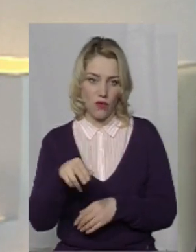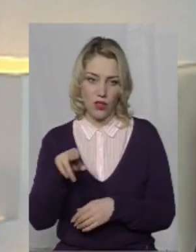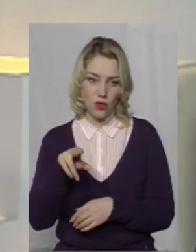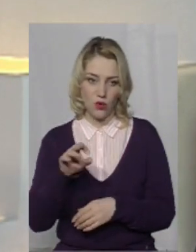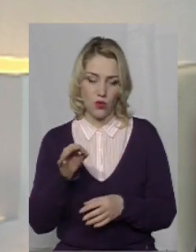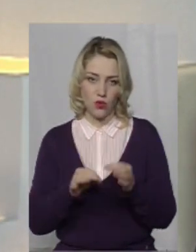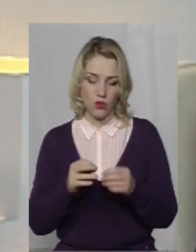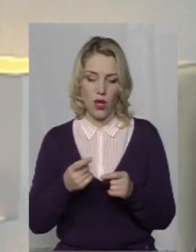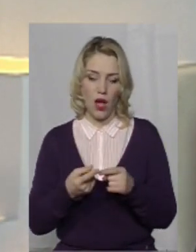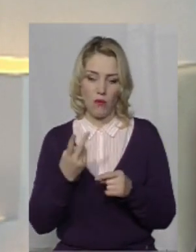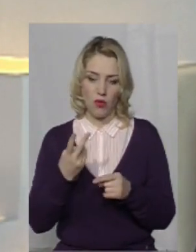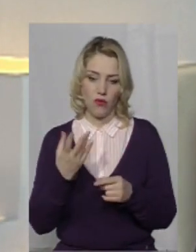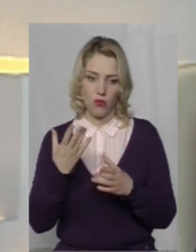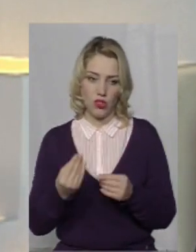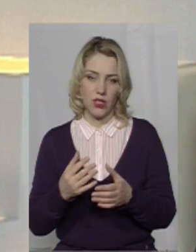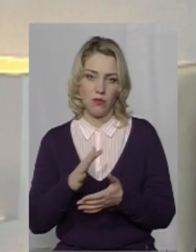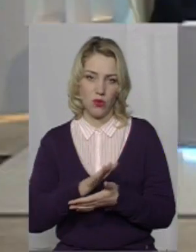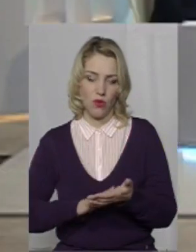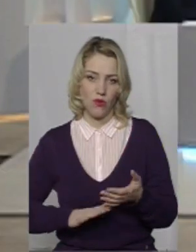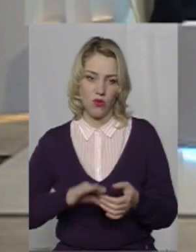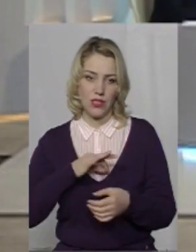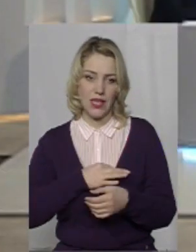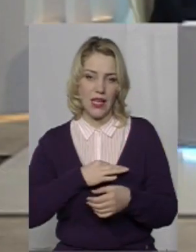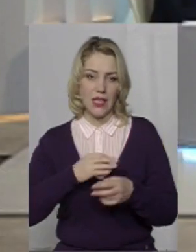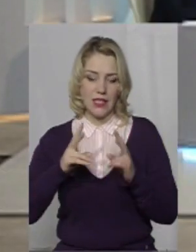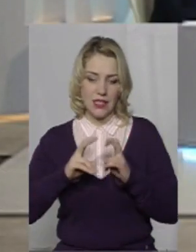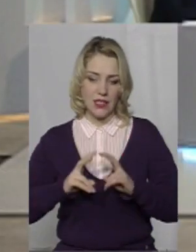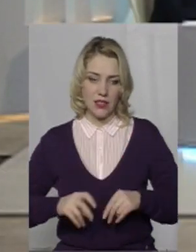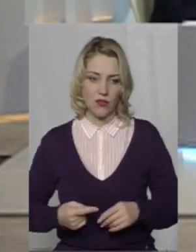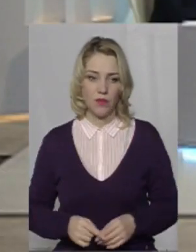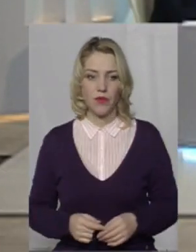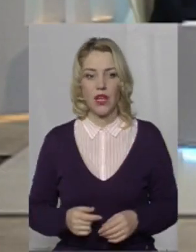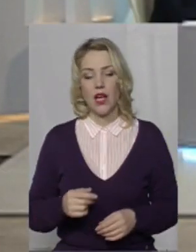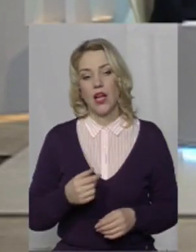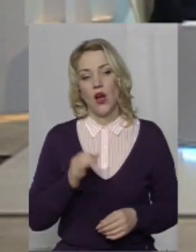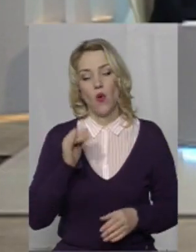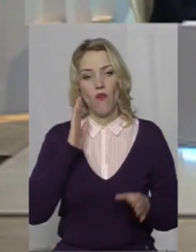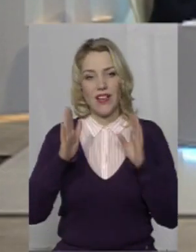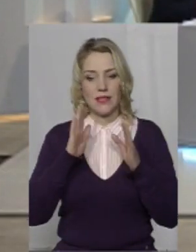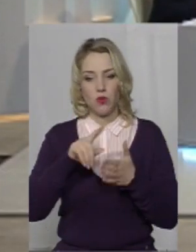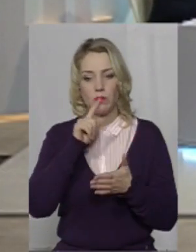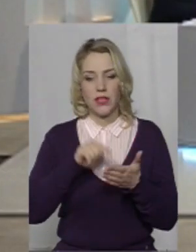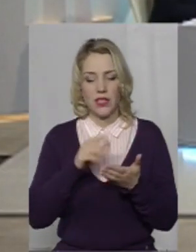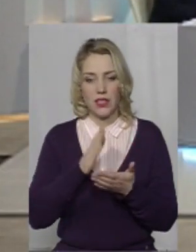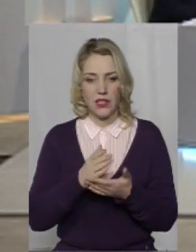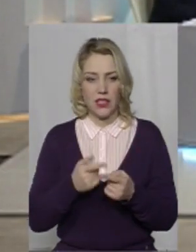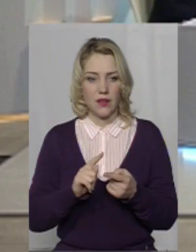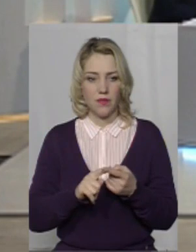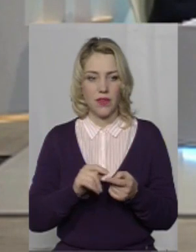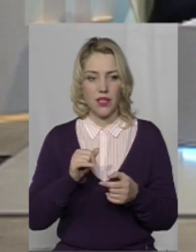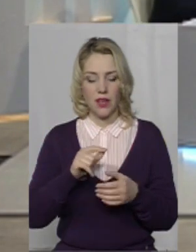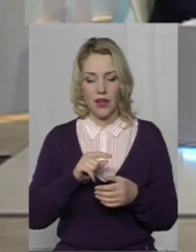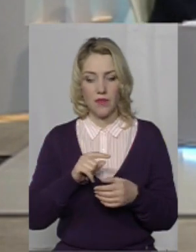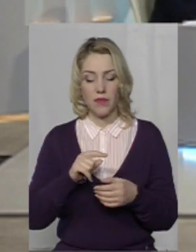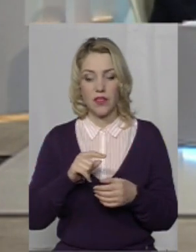слідство триває. Кілька питань на цю тему є в мережі Фейсбук, від Ольги Славоти та Світлани Коваленко. Відповіді ми щойно почули,